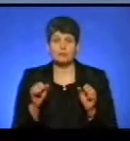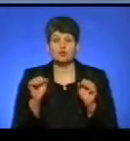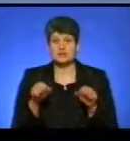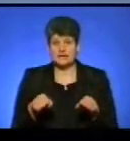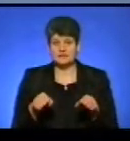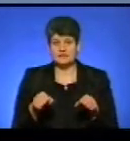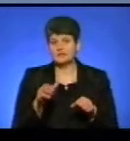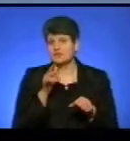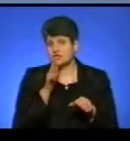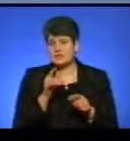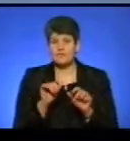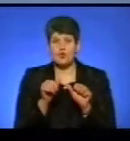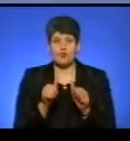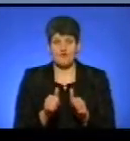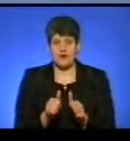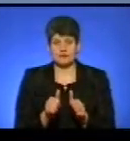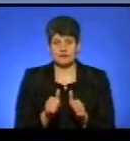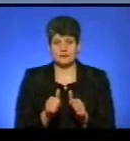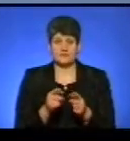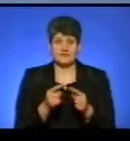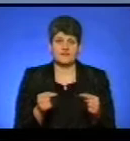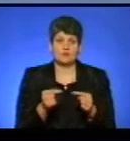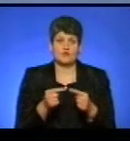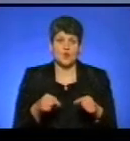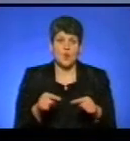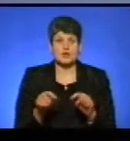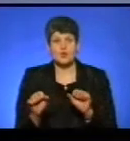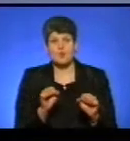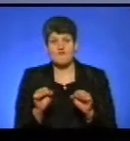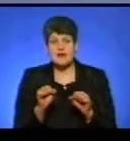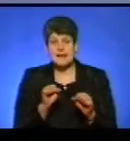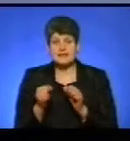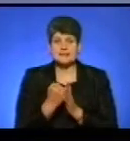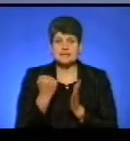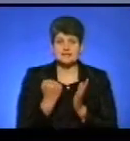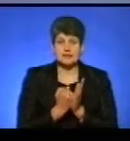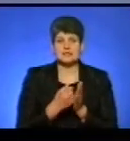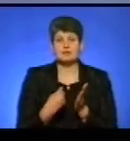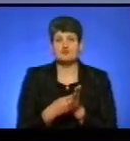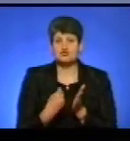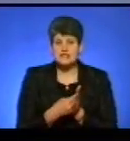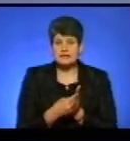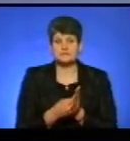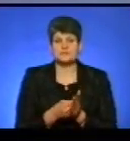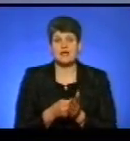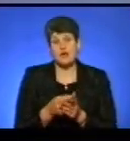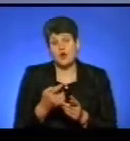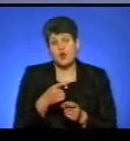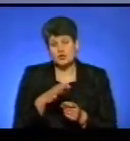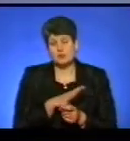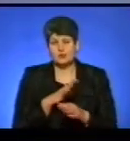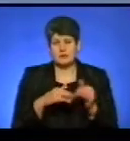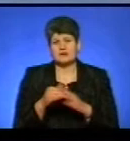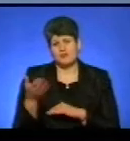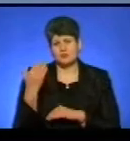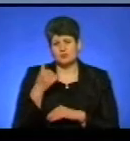час сформувати відповідні органи, відповідні управління, затверти відповідно бюджет. Хоча ми вже і мали практику в новому